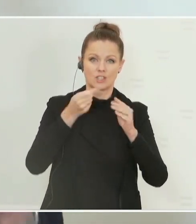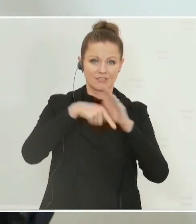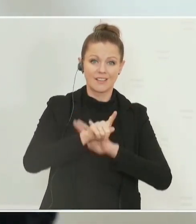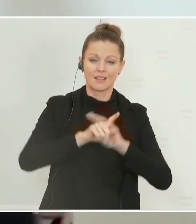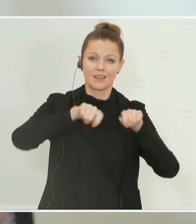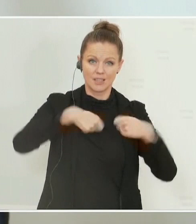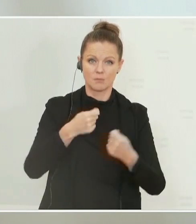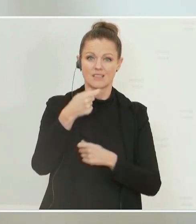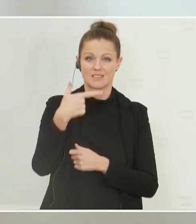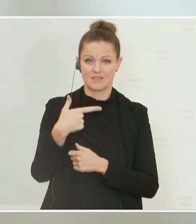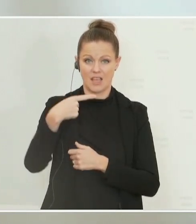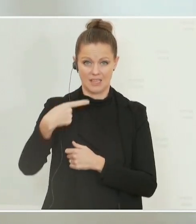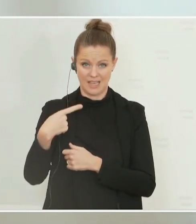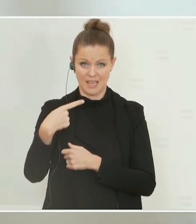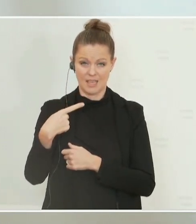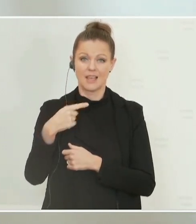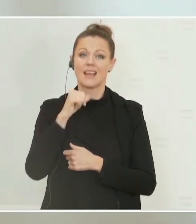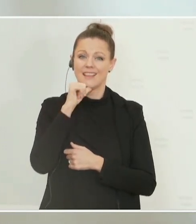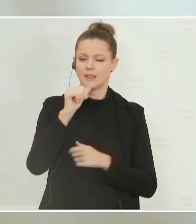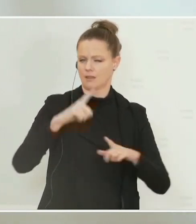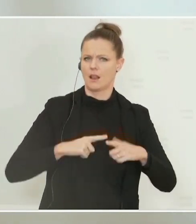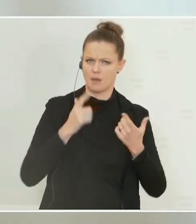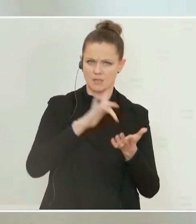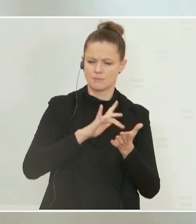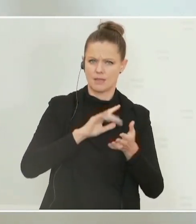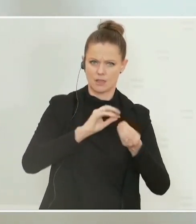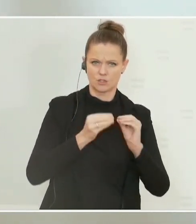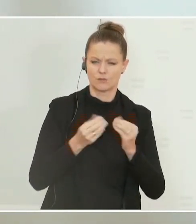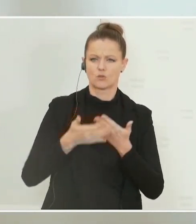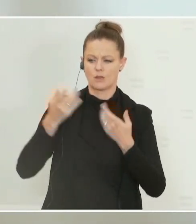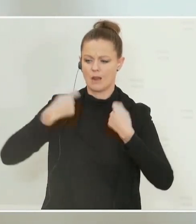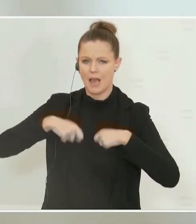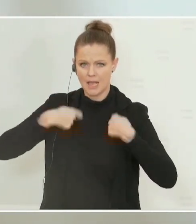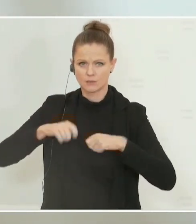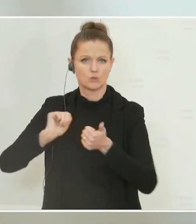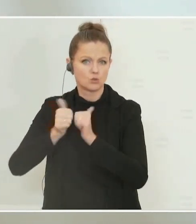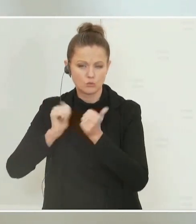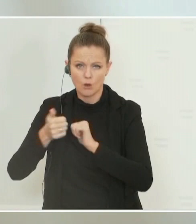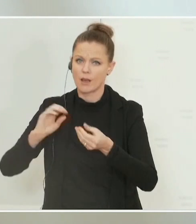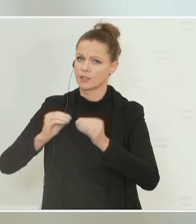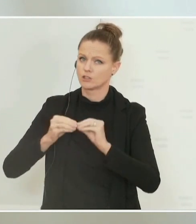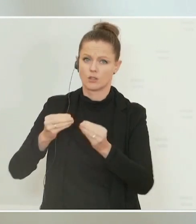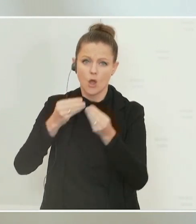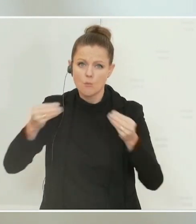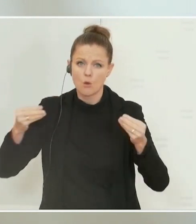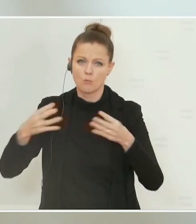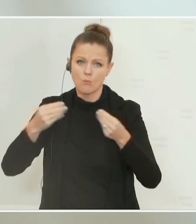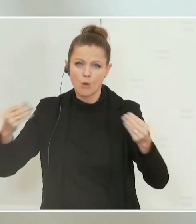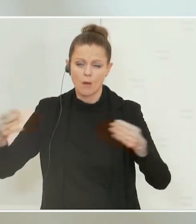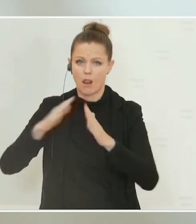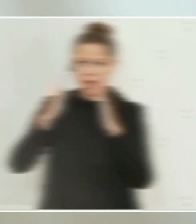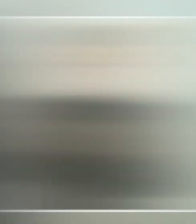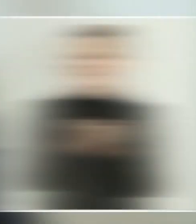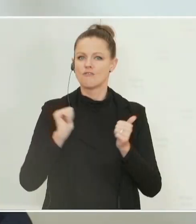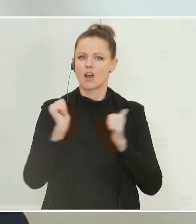im Handel, über die Grundversorgung hinausgeht, also der Besuch von Bekleidungsgeschäften, Sportgeschäften, Möbelhäusern oder anderes ist nicht mehr